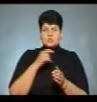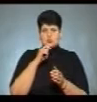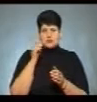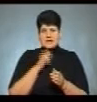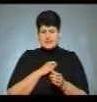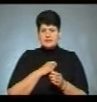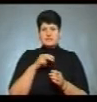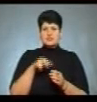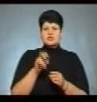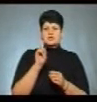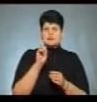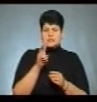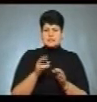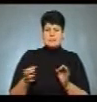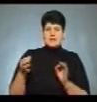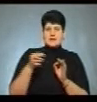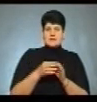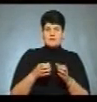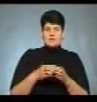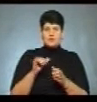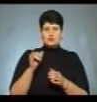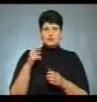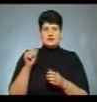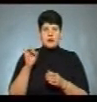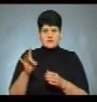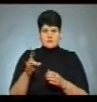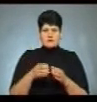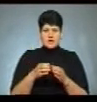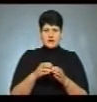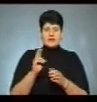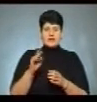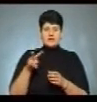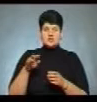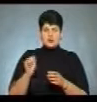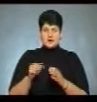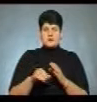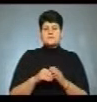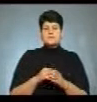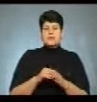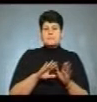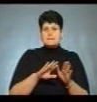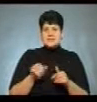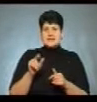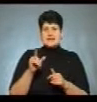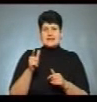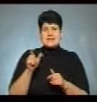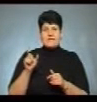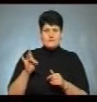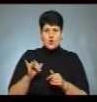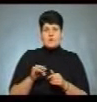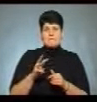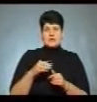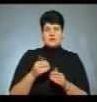У 2012-му приєднався до партії «Удар» Віталія Кличка, обраний депутатом парламенту. Після Євромайдану знову очолив